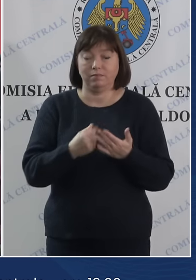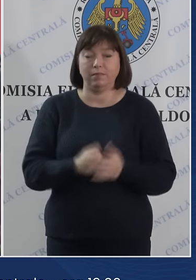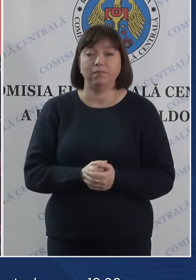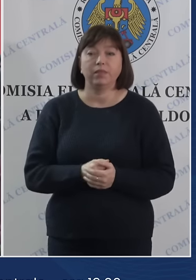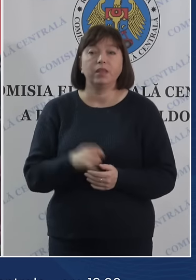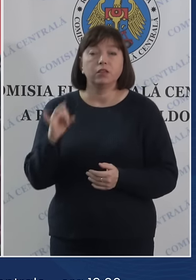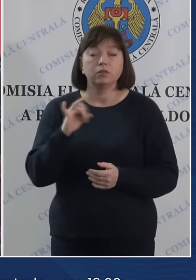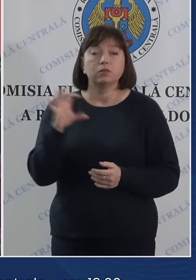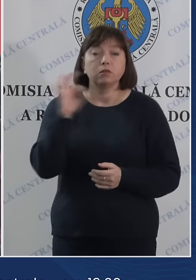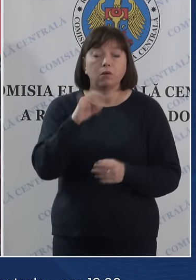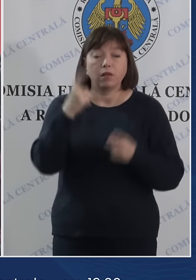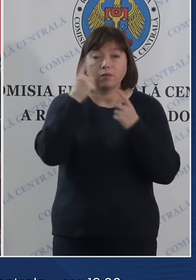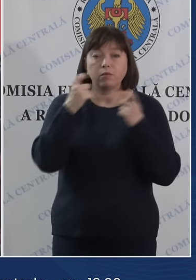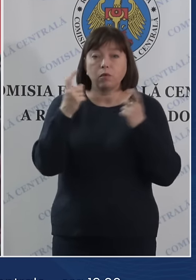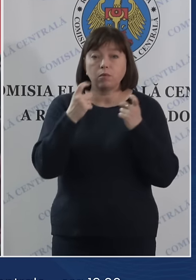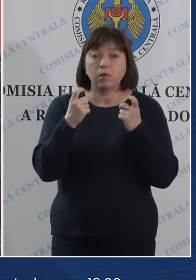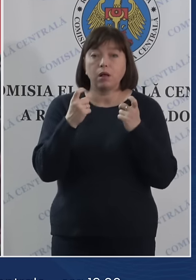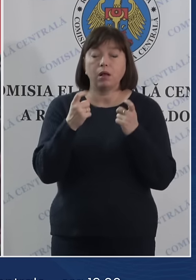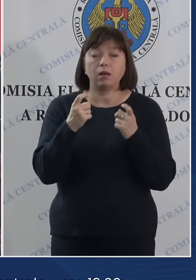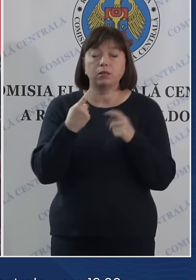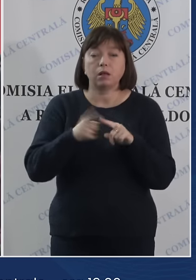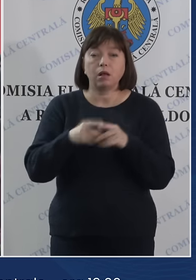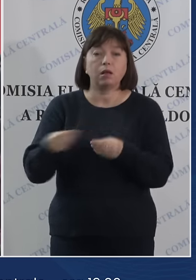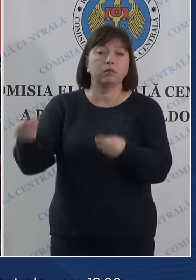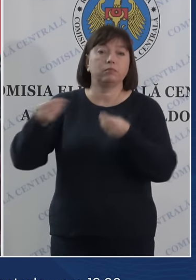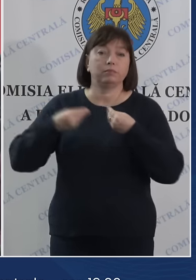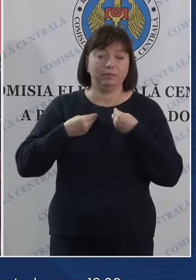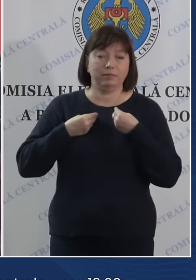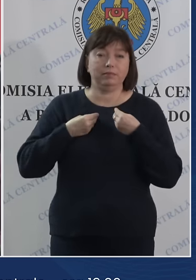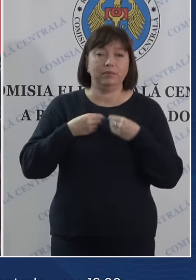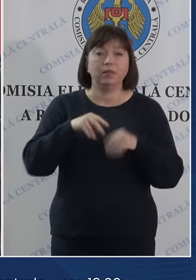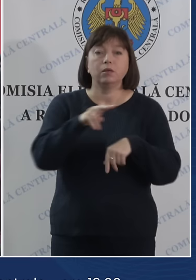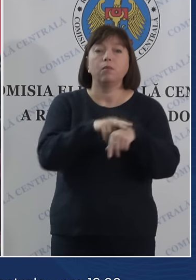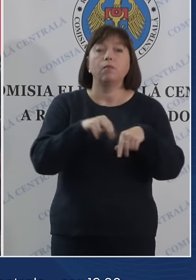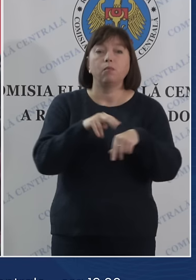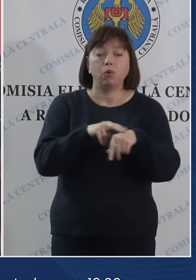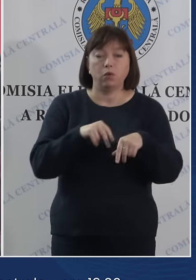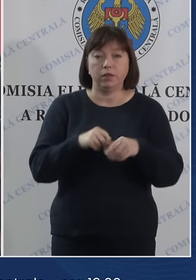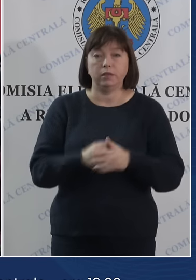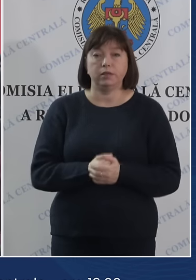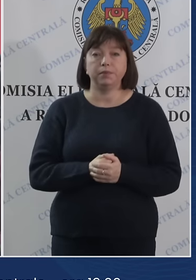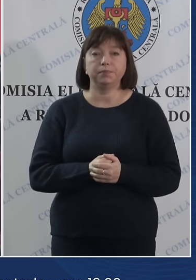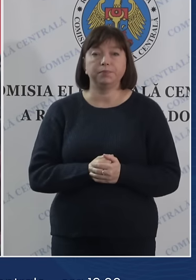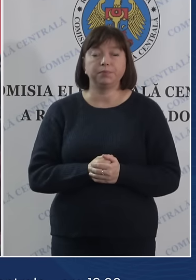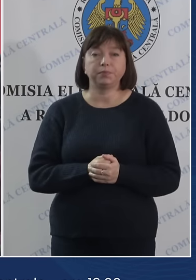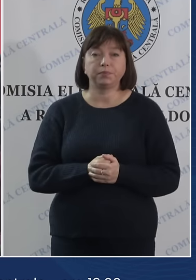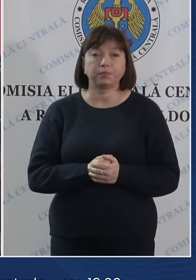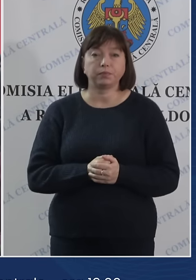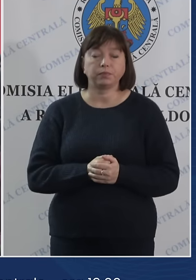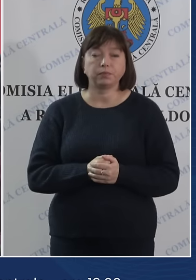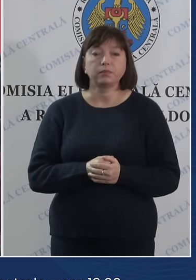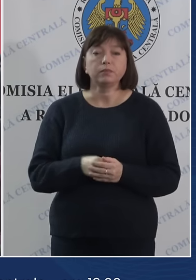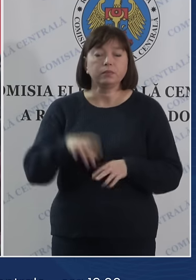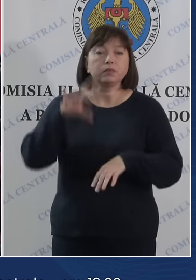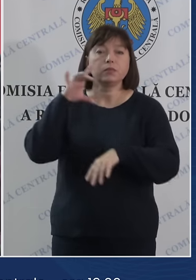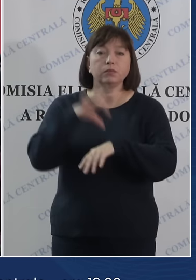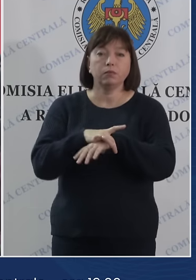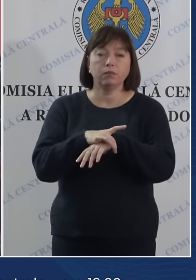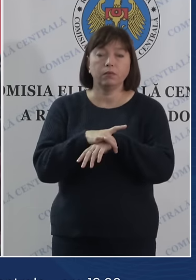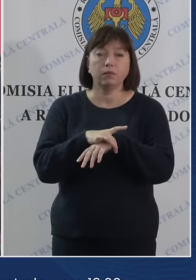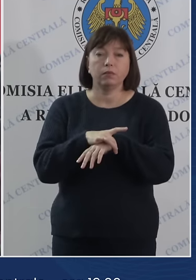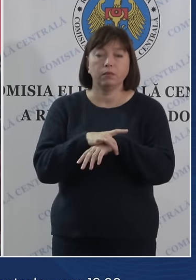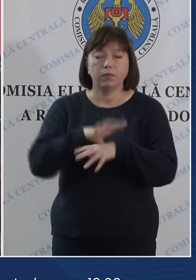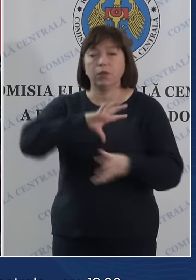Și cu referire la informațiile furnizate de către Inspectoratul General de Poliție, se constată